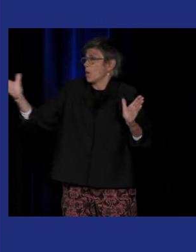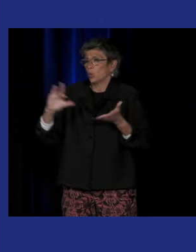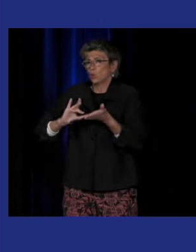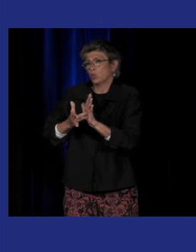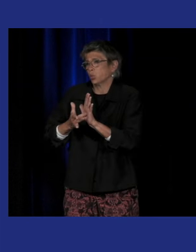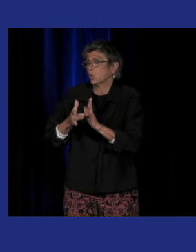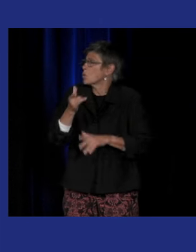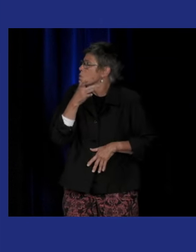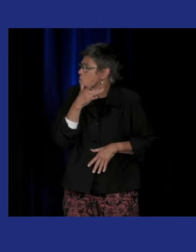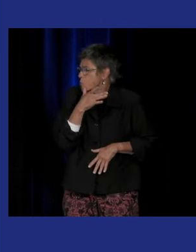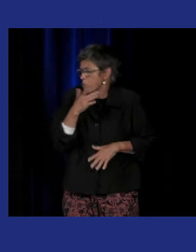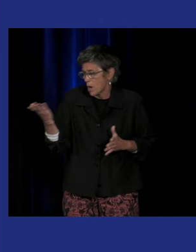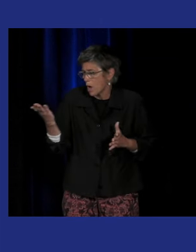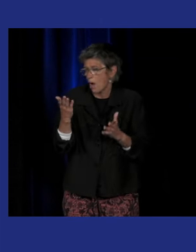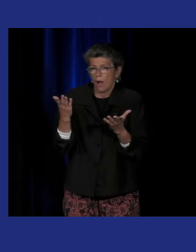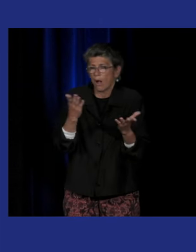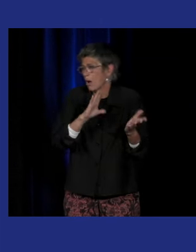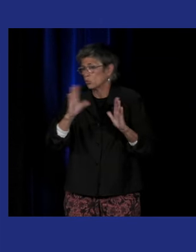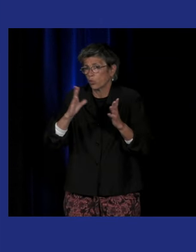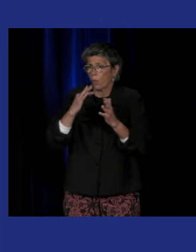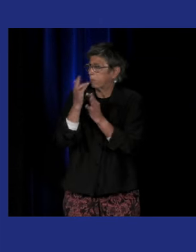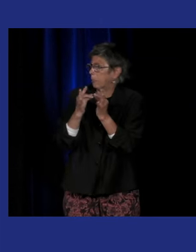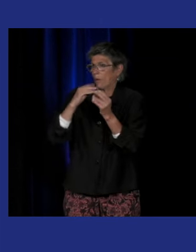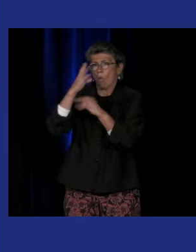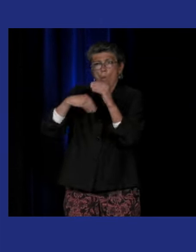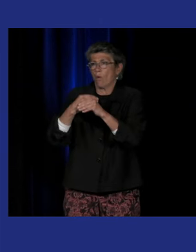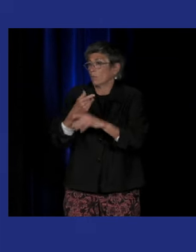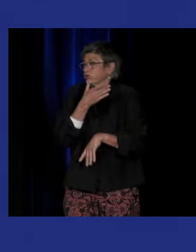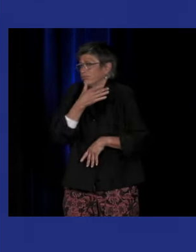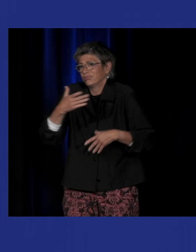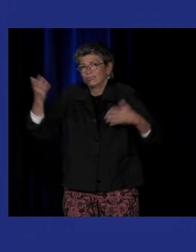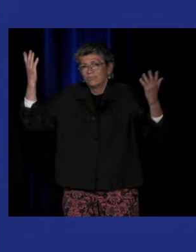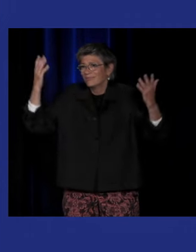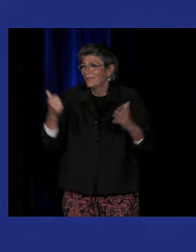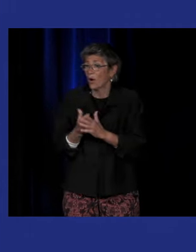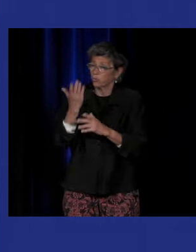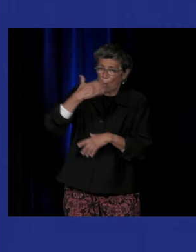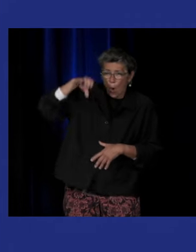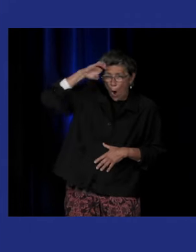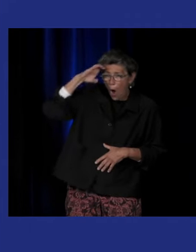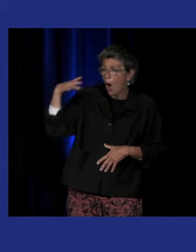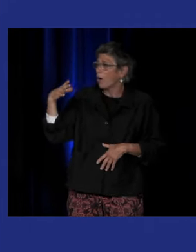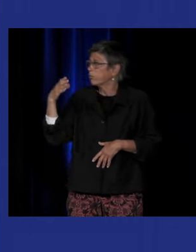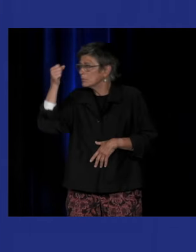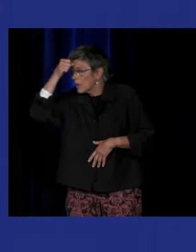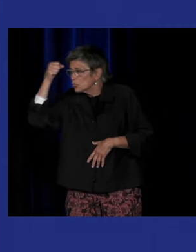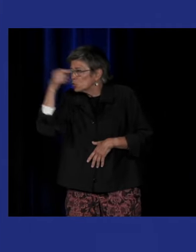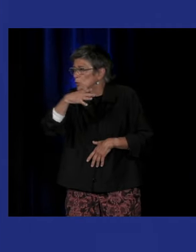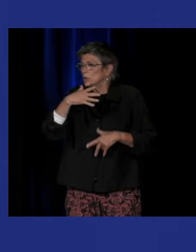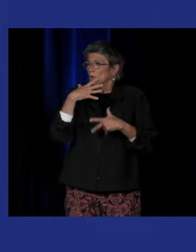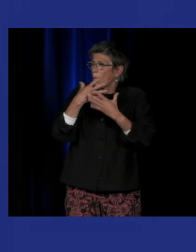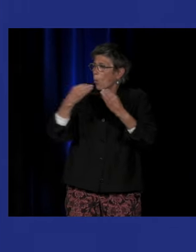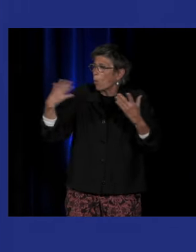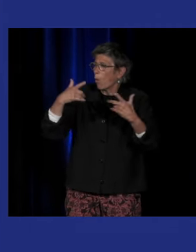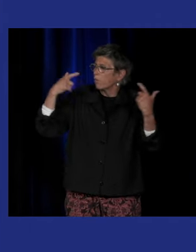montrer des pratiques artistiques à droite et à gauche dans tous les pays du monde, et surtout en Europe et aux États-Unis, où il y a beaucoup,